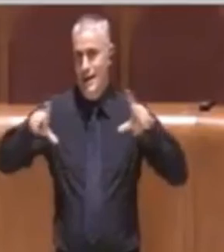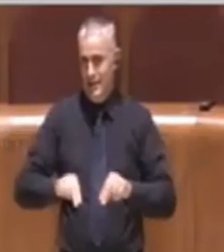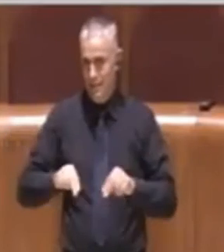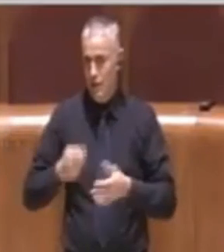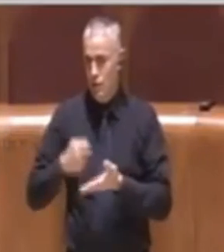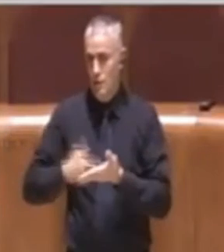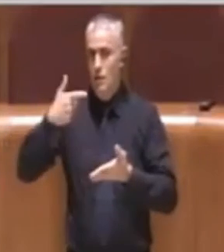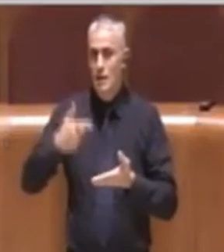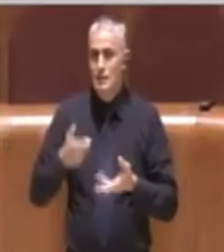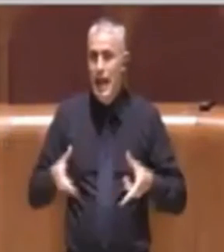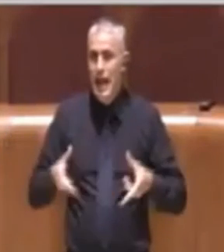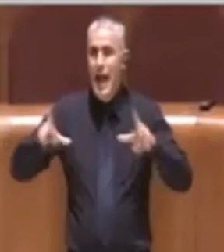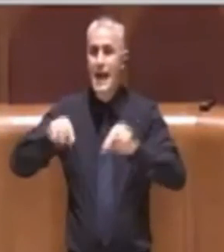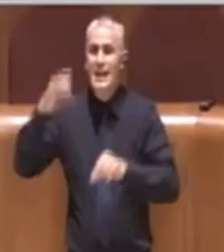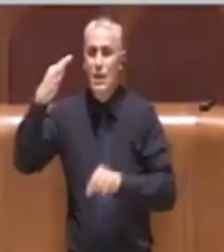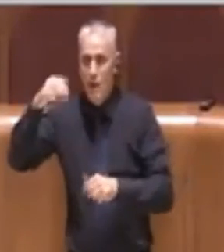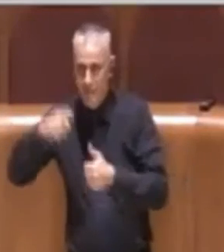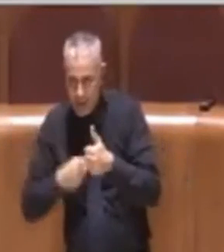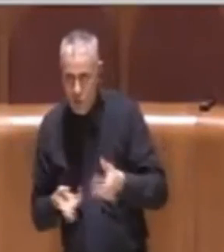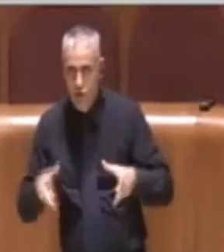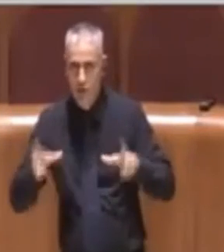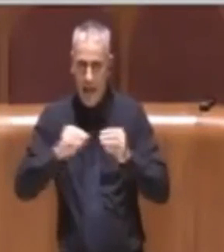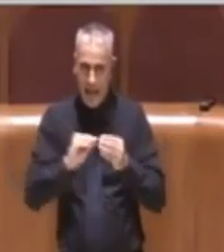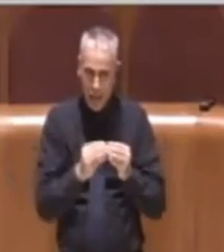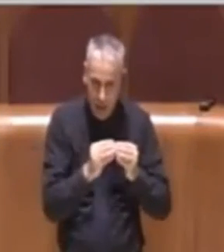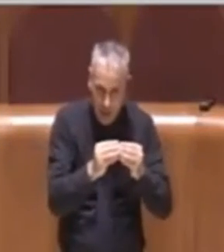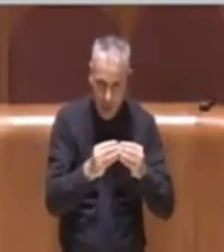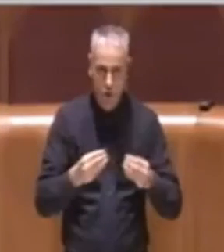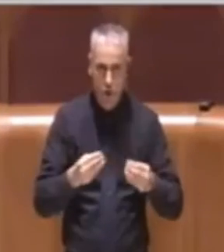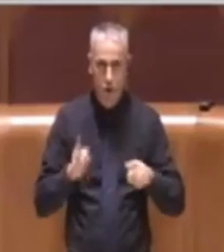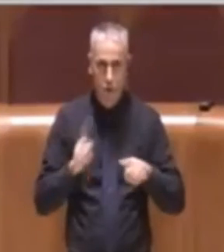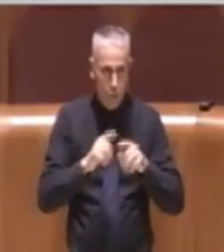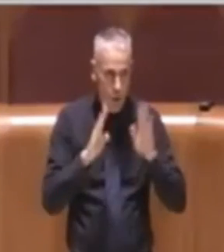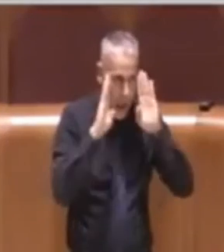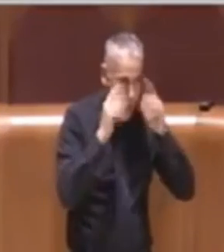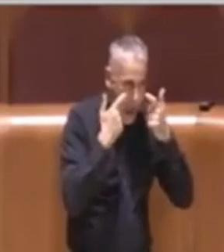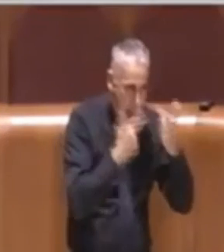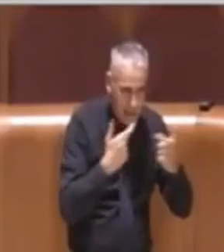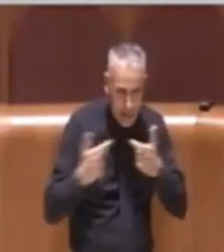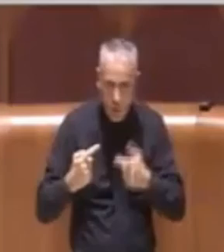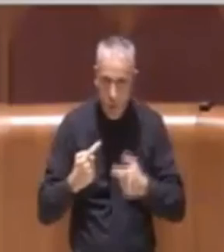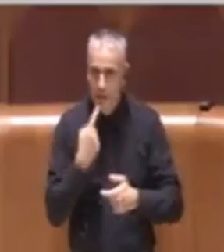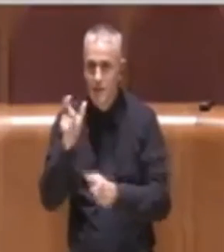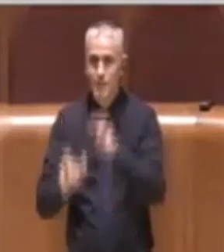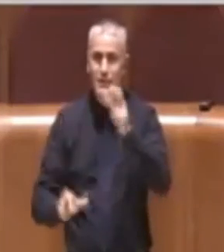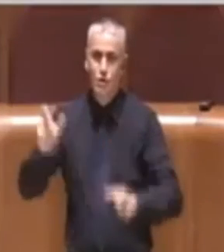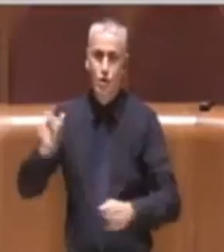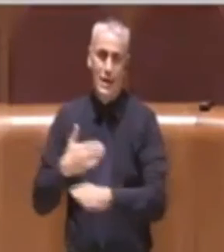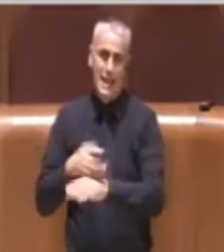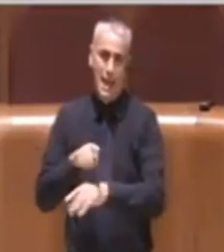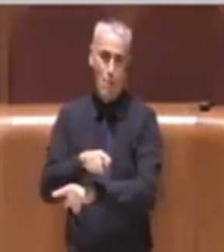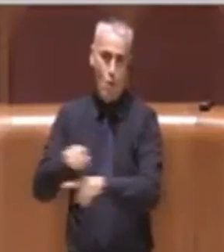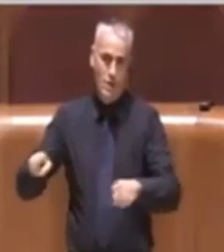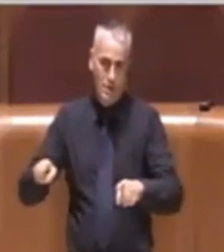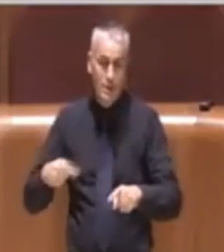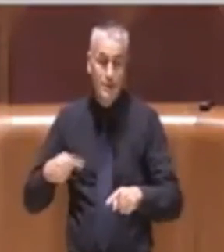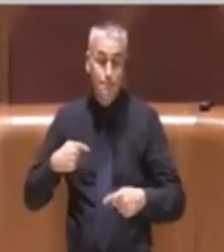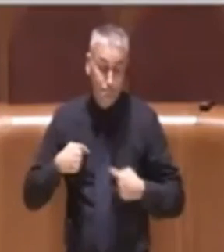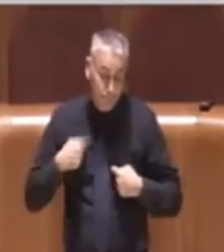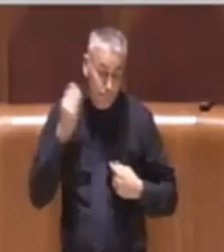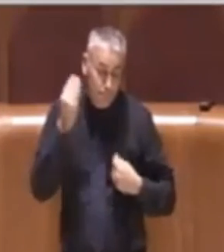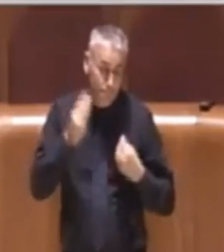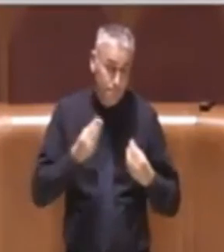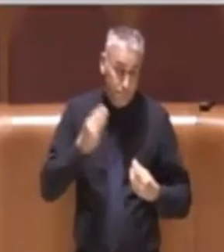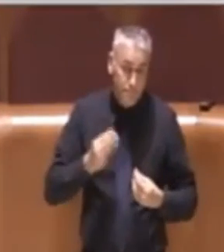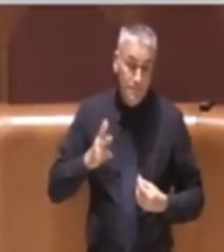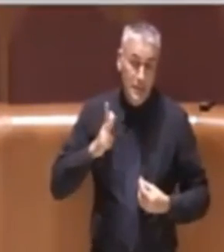riqualificazione e rigenerazione della nostra città e di attenzione verso gli utenti deboli sui quali mi sento di dire e spero